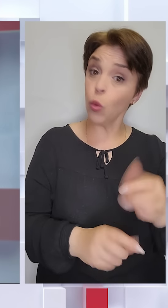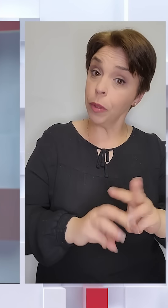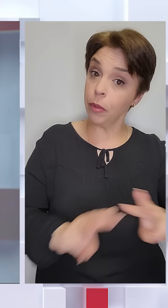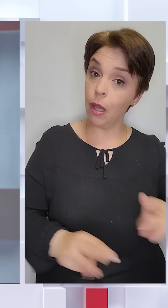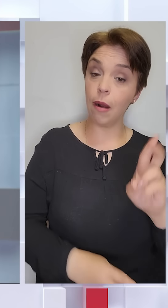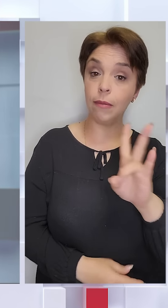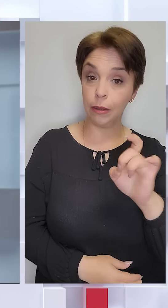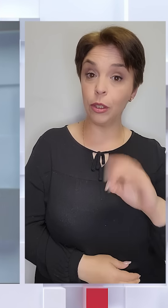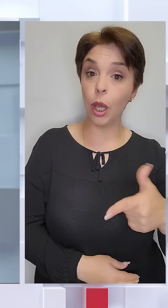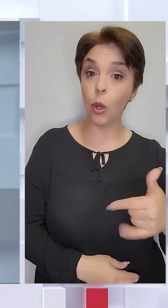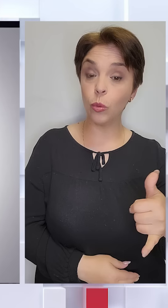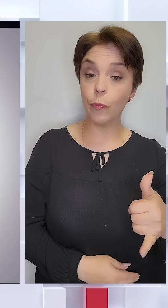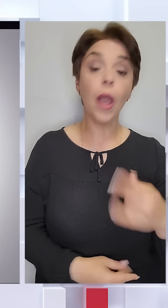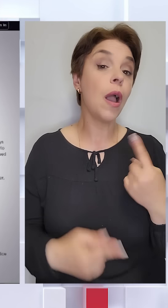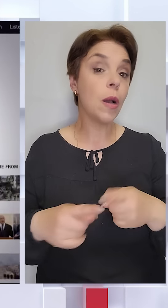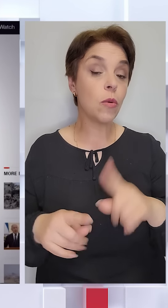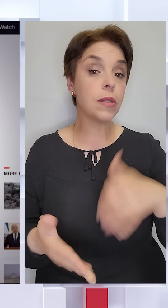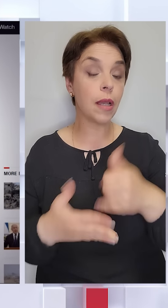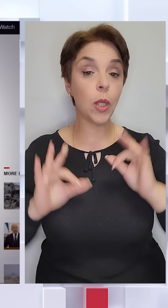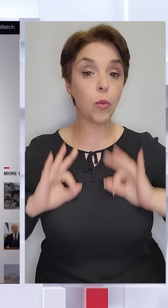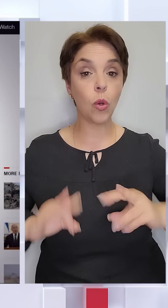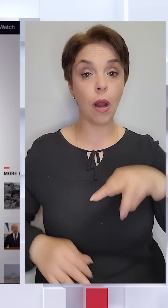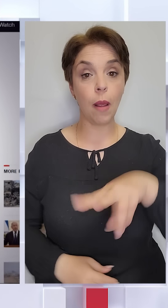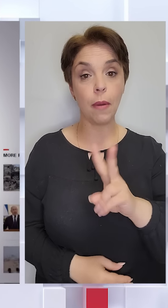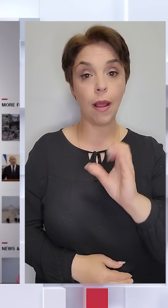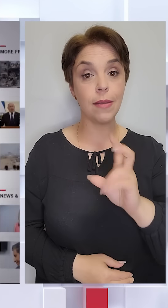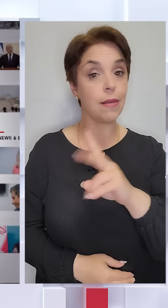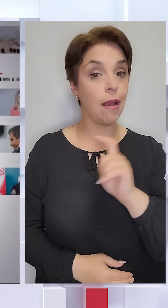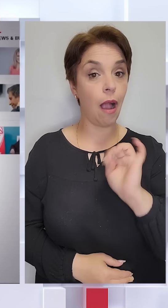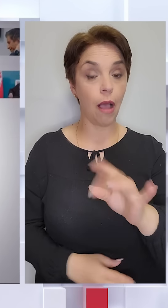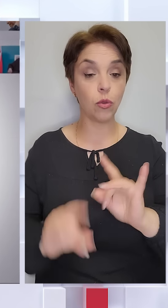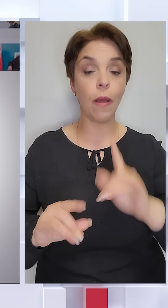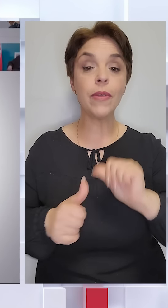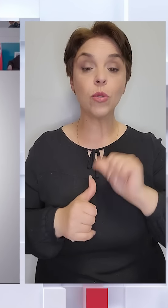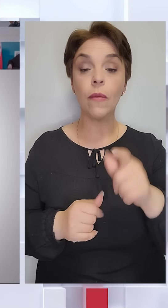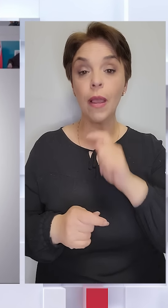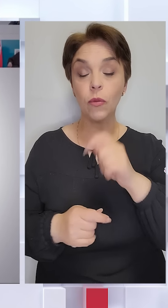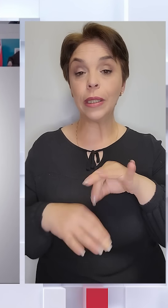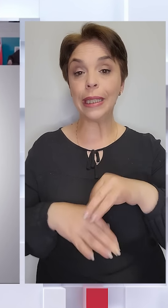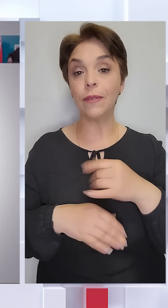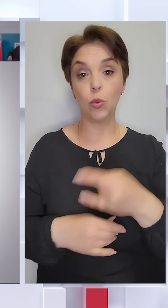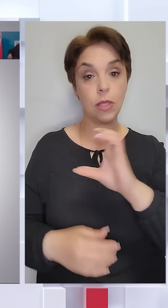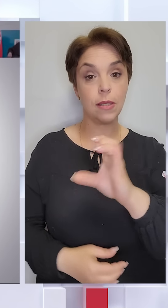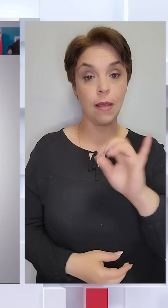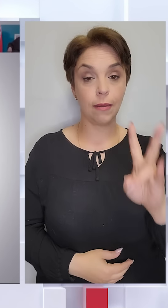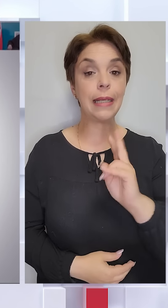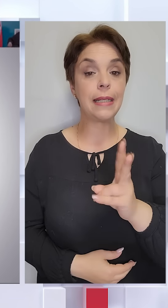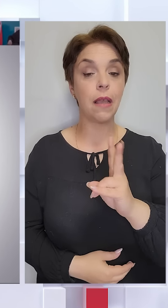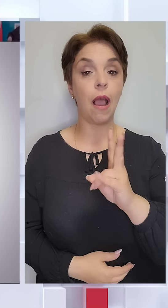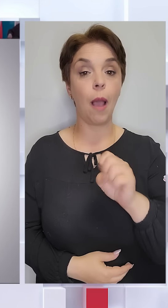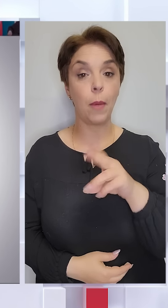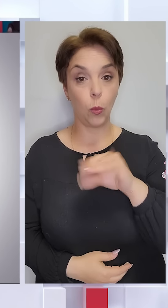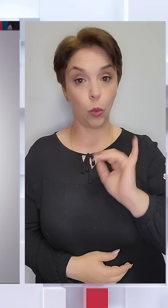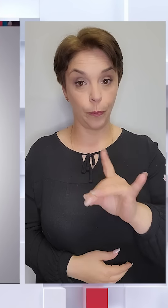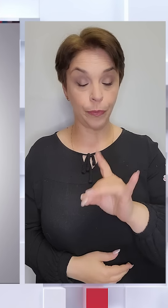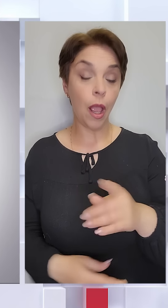Беніаміна Нетаньягу. Про це генпрокурор МКС Карім Хан розповів в ексклюзивному інтерв'ю телеведучий CNN Крістіан Аманпур.